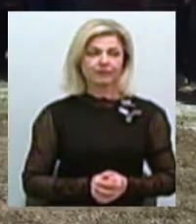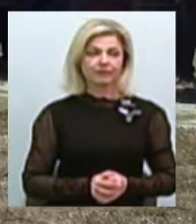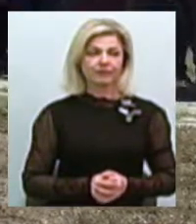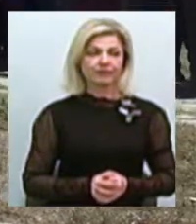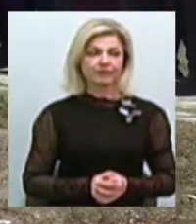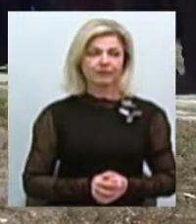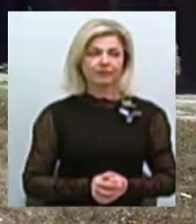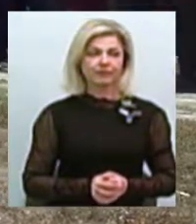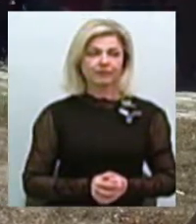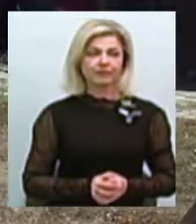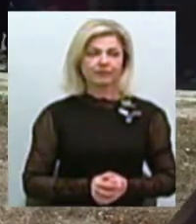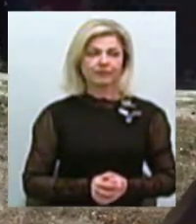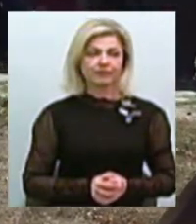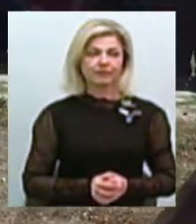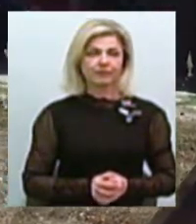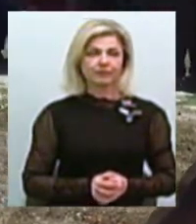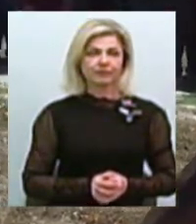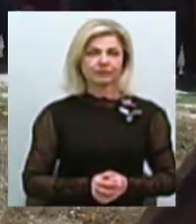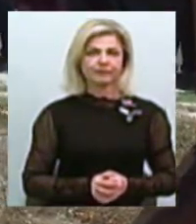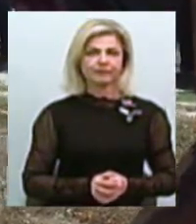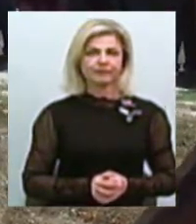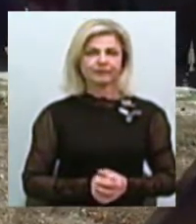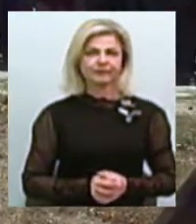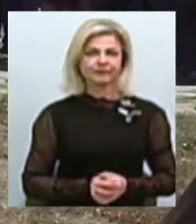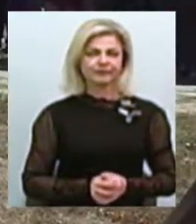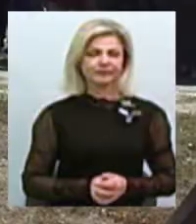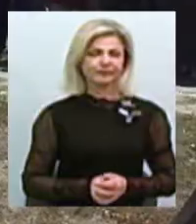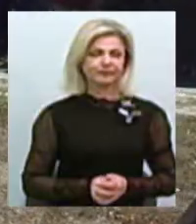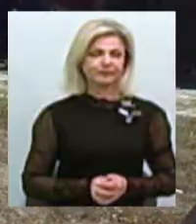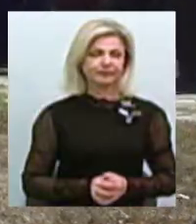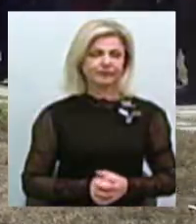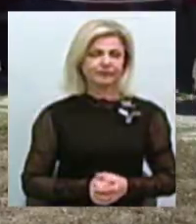переможе. Дуже досвідчений боєць чи його молодий опонент.